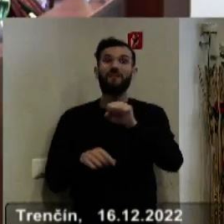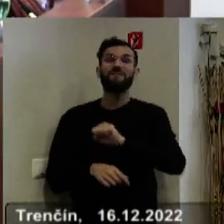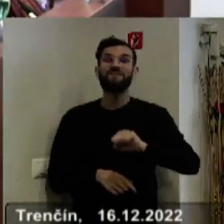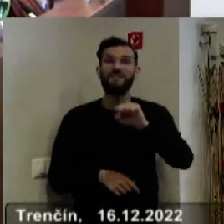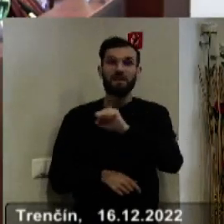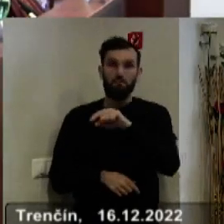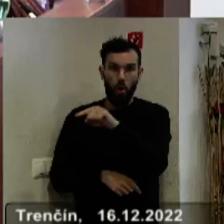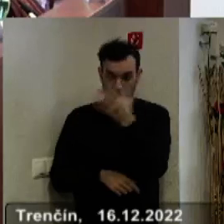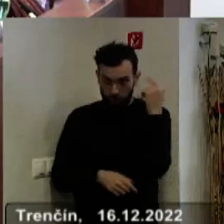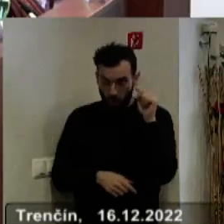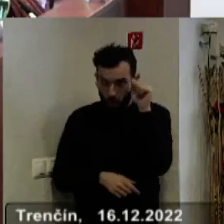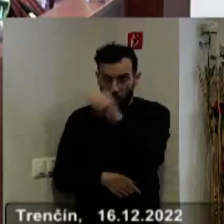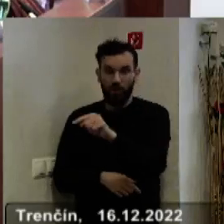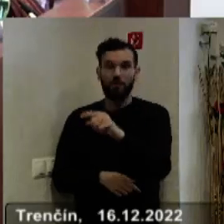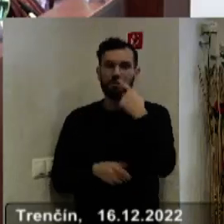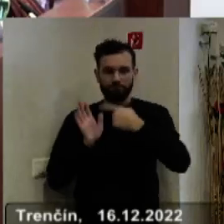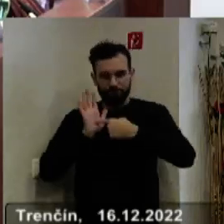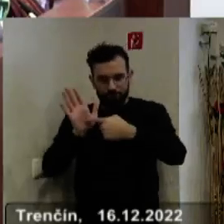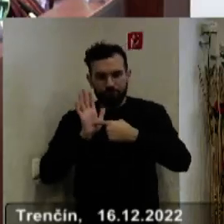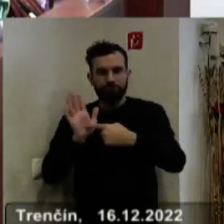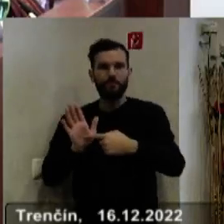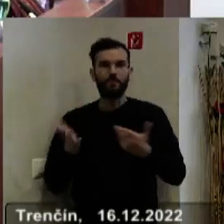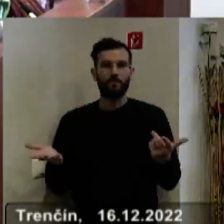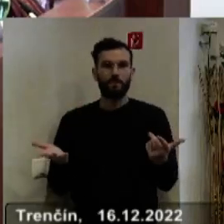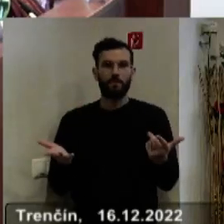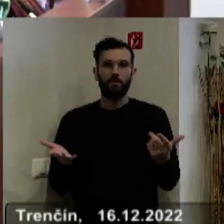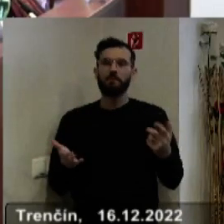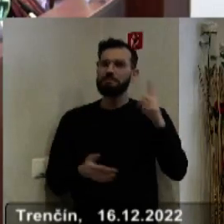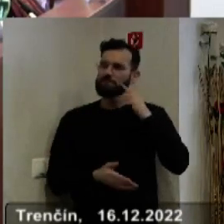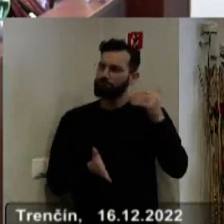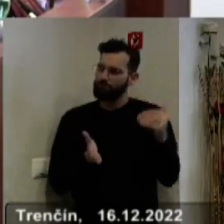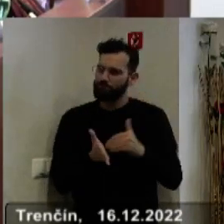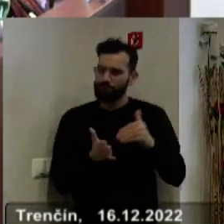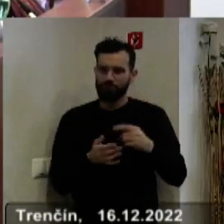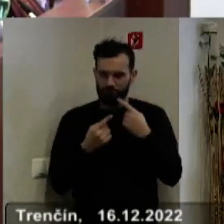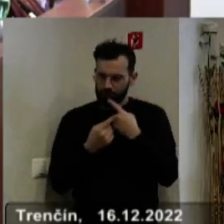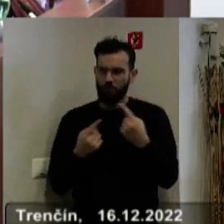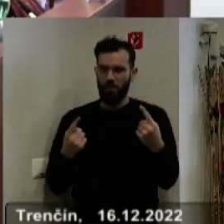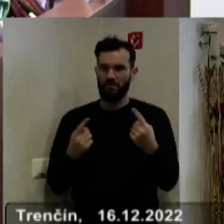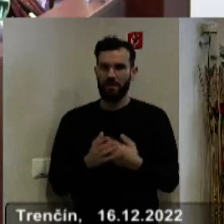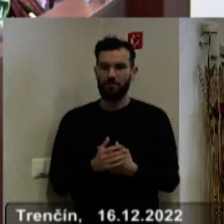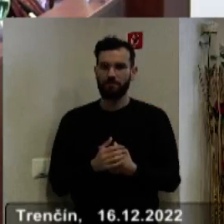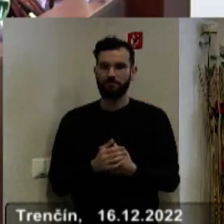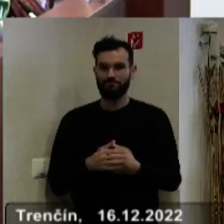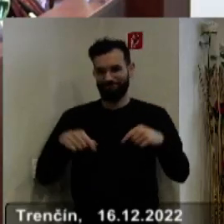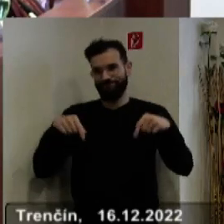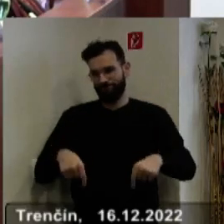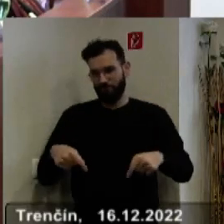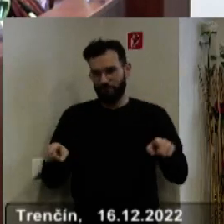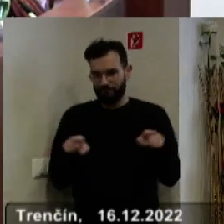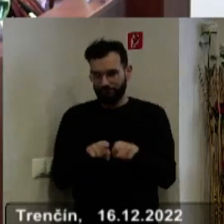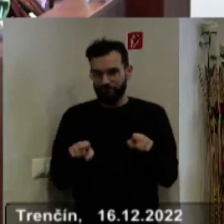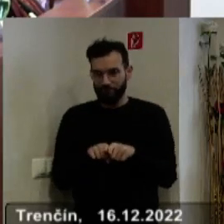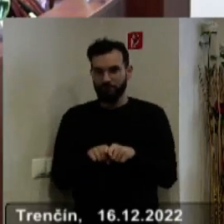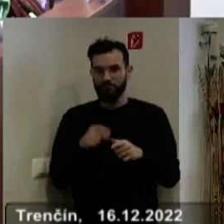ZMOS, aj Únia miest sme spoločne prezentovali stanoviská. Je asi potrebné povedať aj tu na tejto pôde, aj